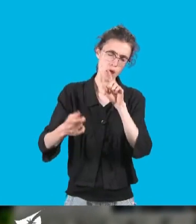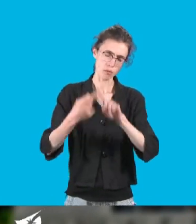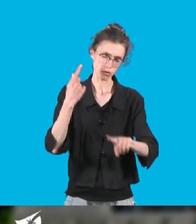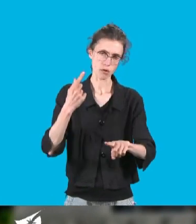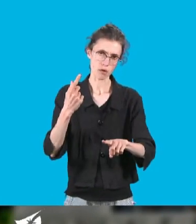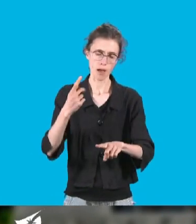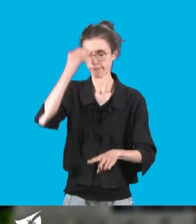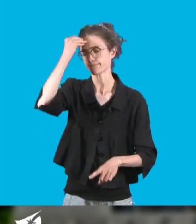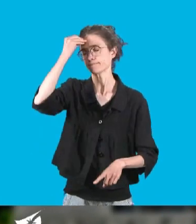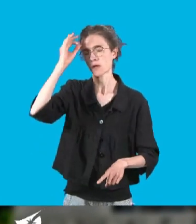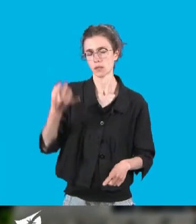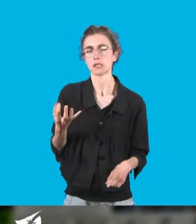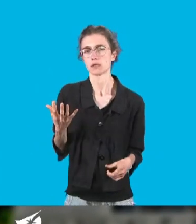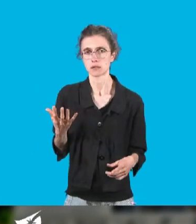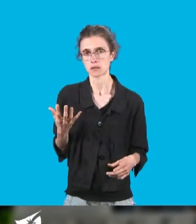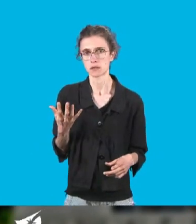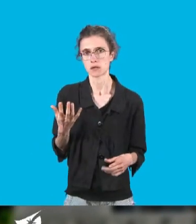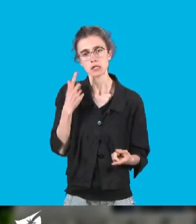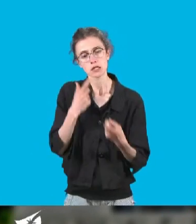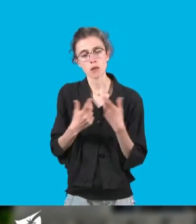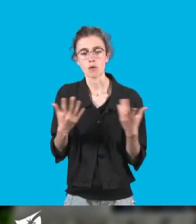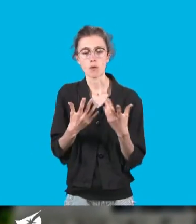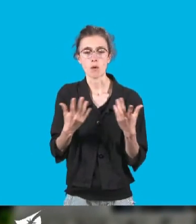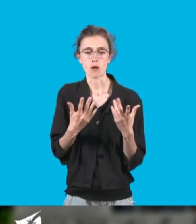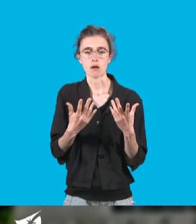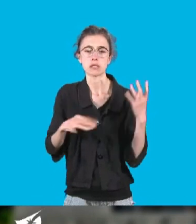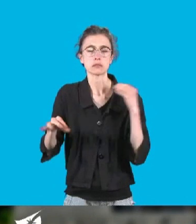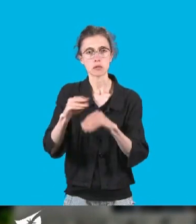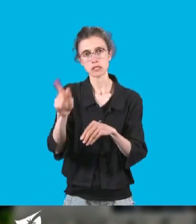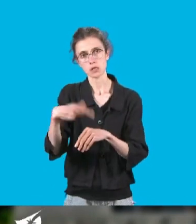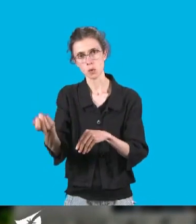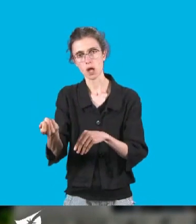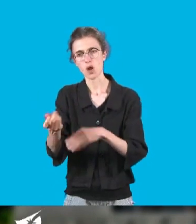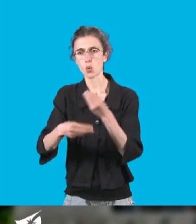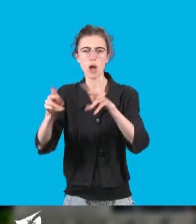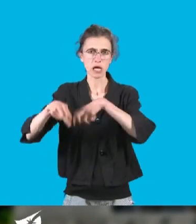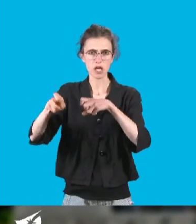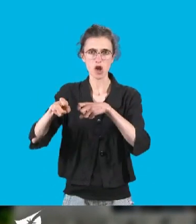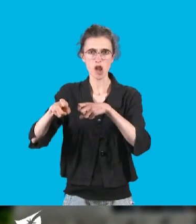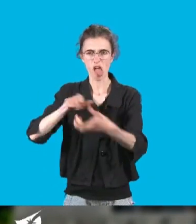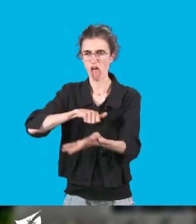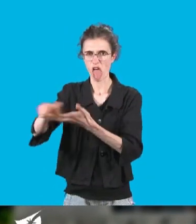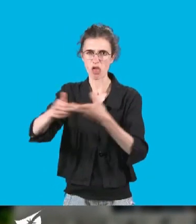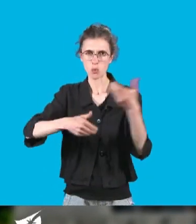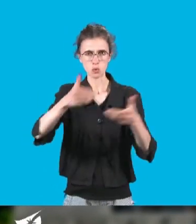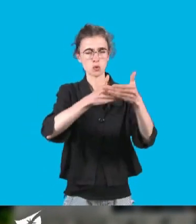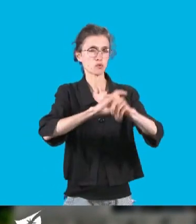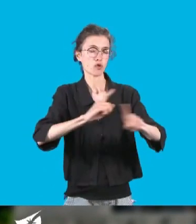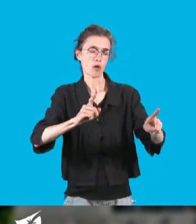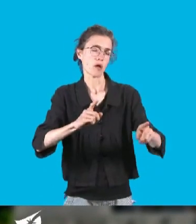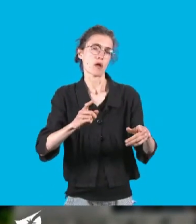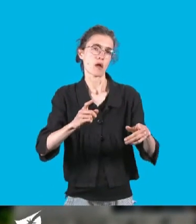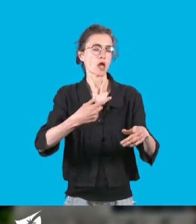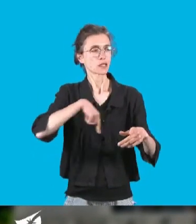réduction de la consommation d'espaces naturels et agricoles. Notre métropole remobilise les moyens